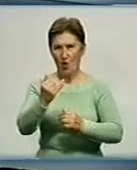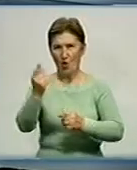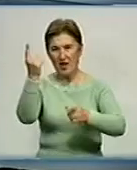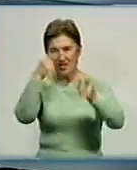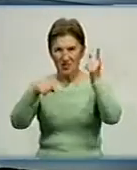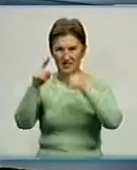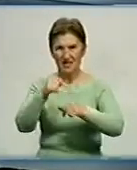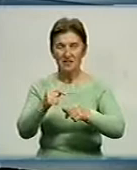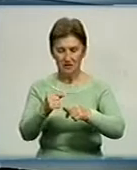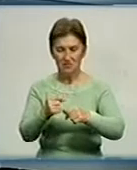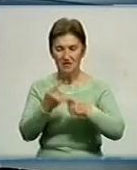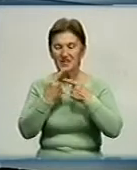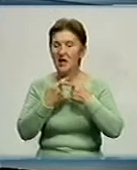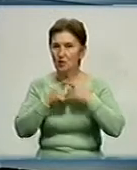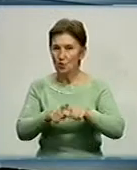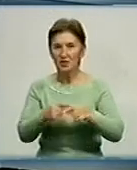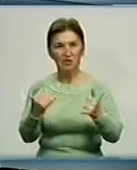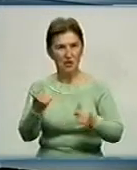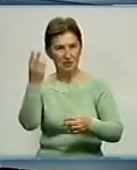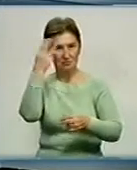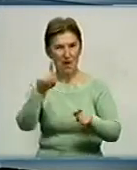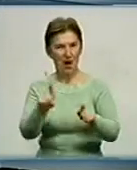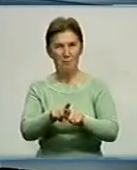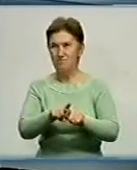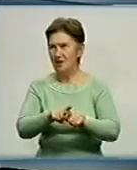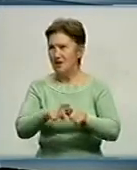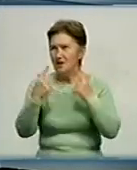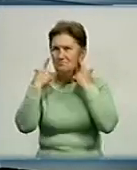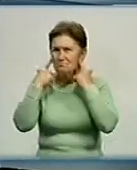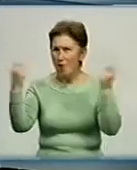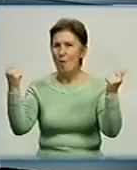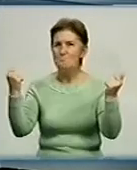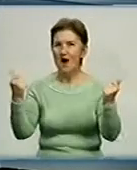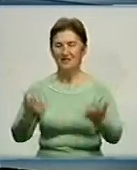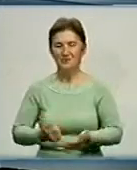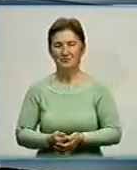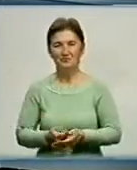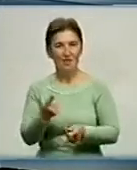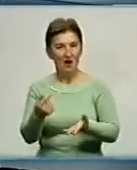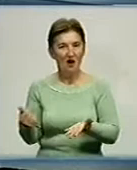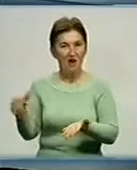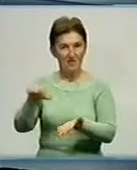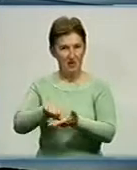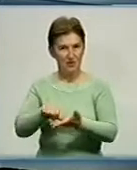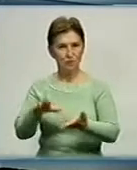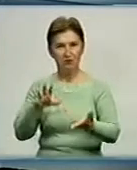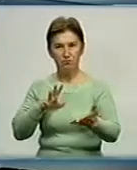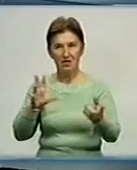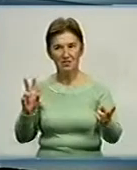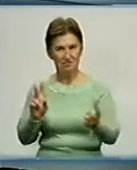буде просто, так зараз модно говорить, бомба. Тому виступ був сприйнятий оплесками,